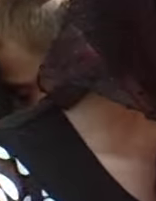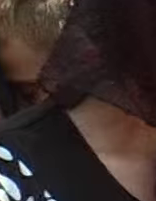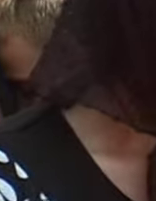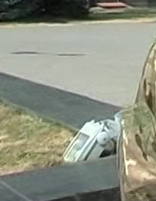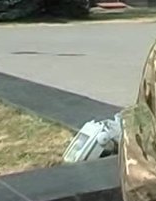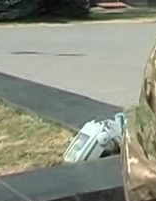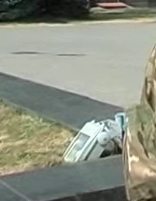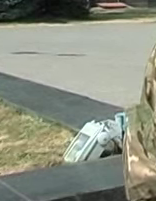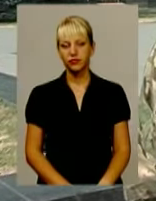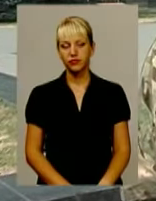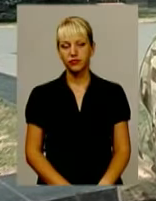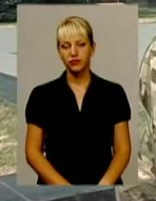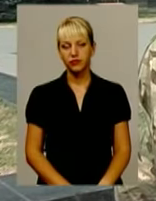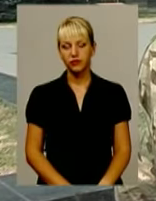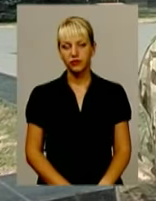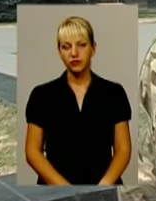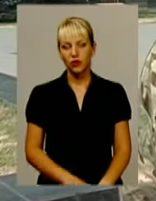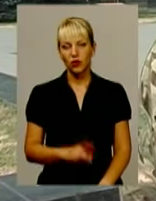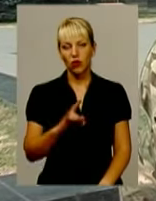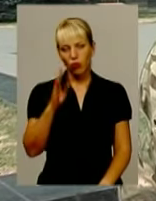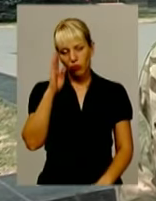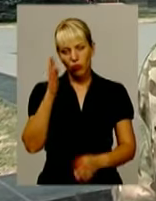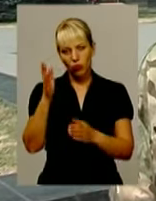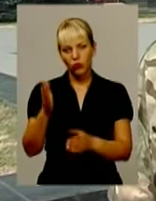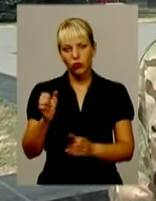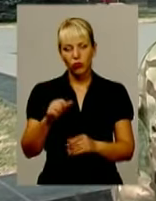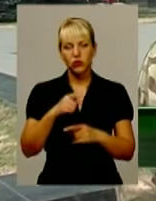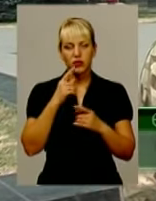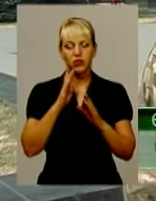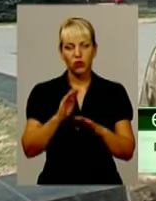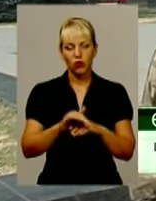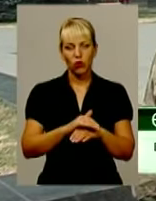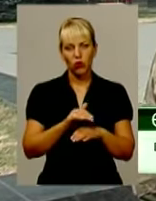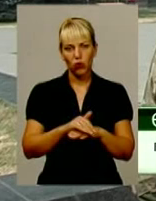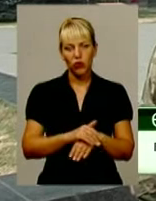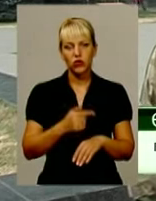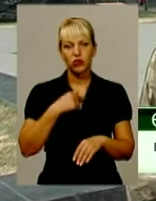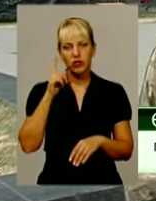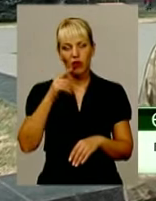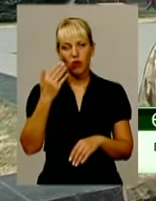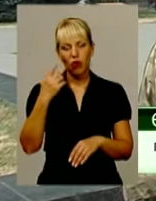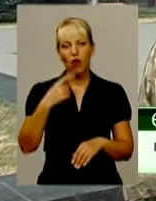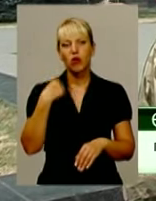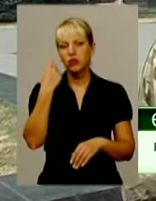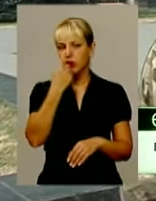Про Івана Васильовича можу сказати тільки хороше. Знав його особисто.